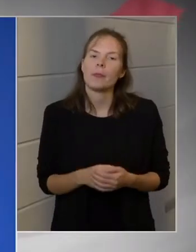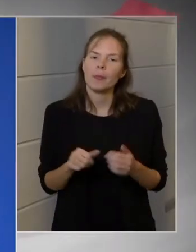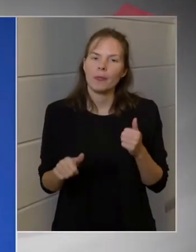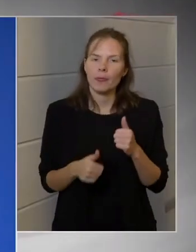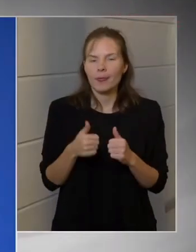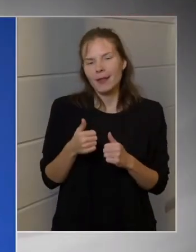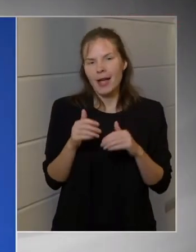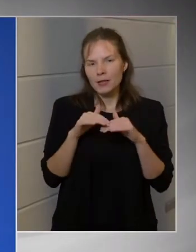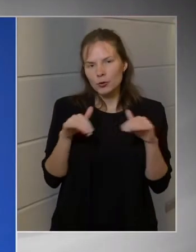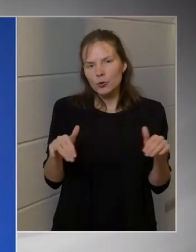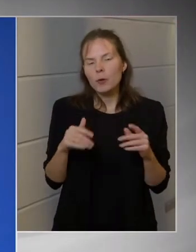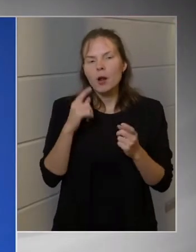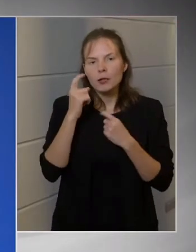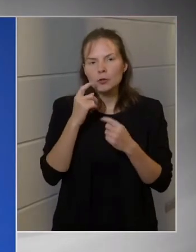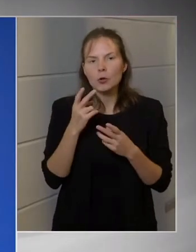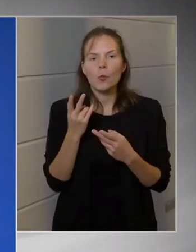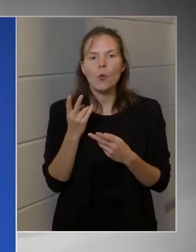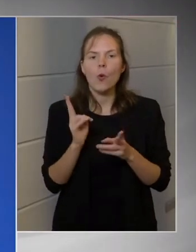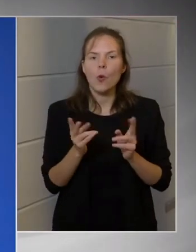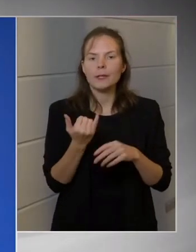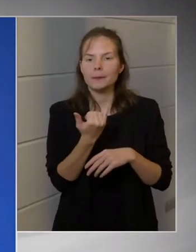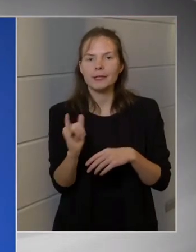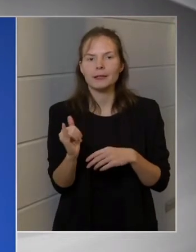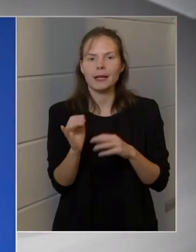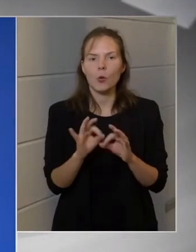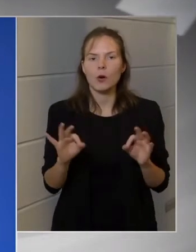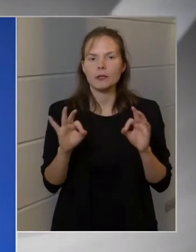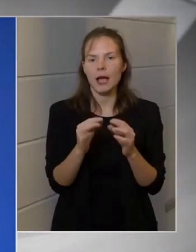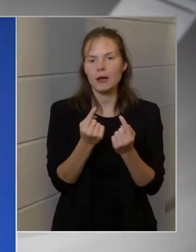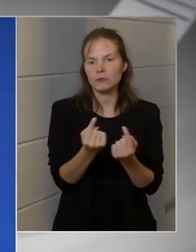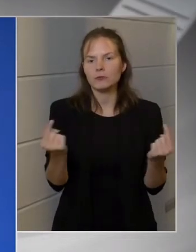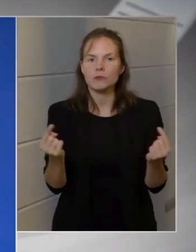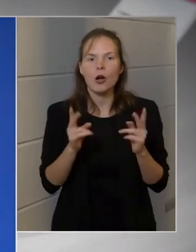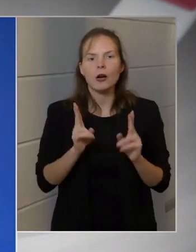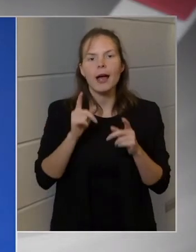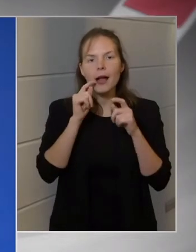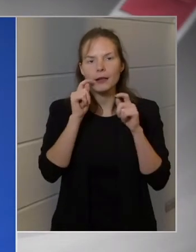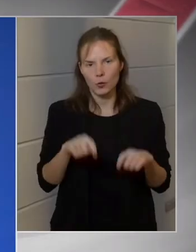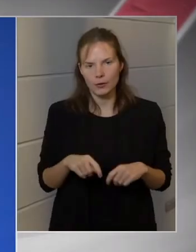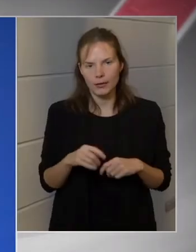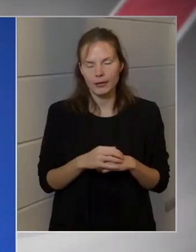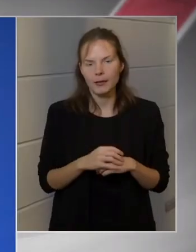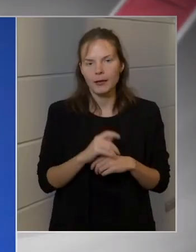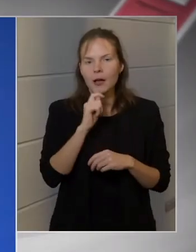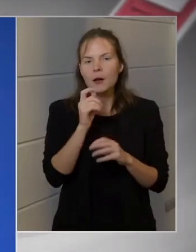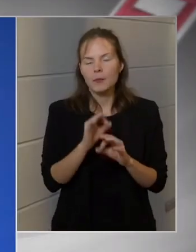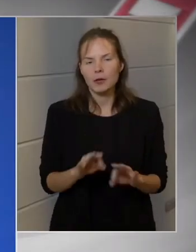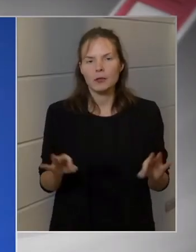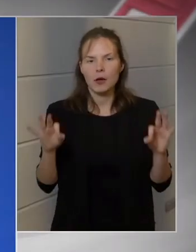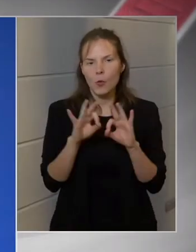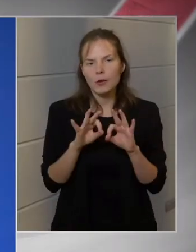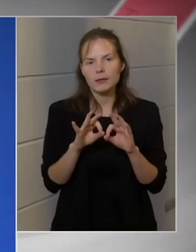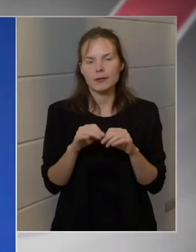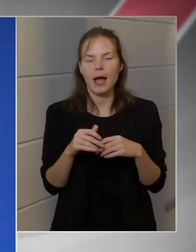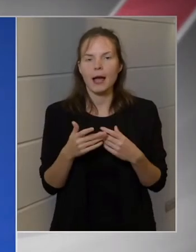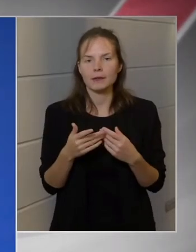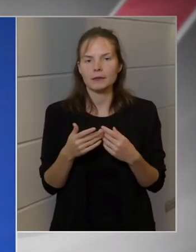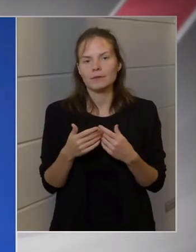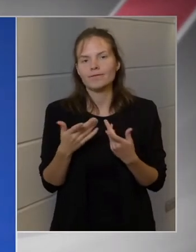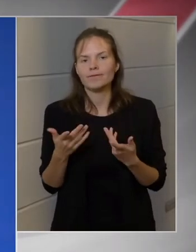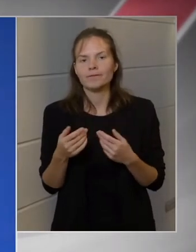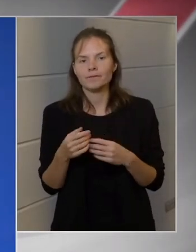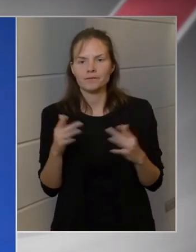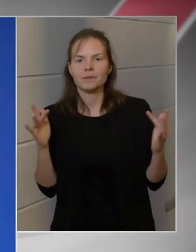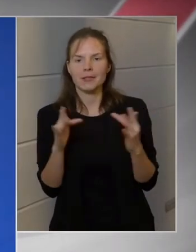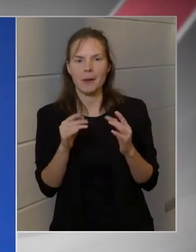Elsősorban azt, hogy ezt minden országnak saját magának kell eldönteni. Magyarország szemben a Nyugat-Európában és